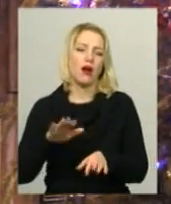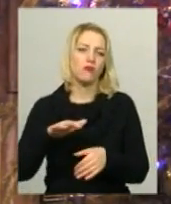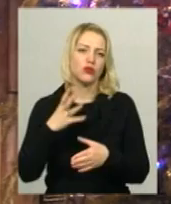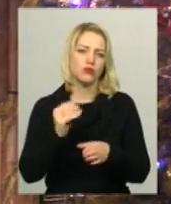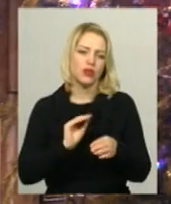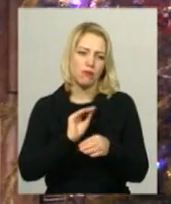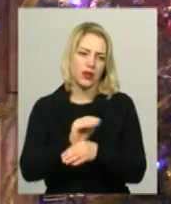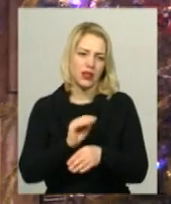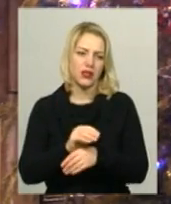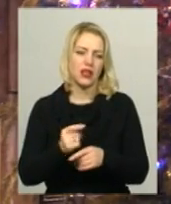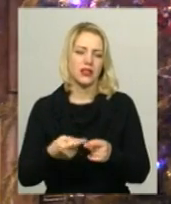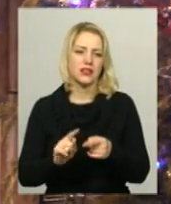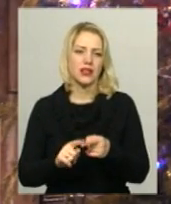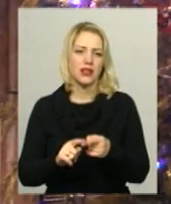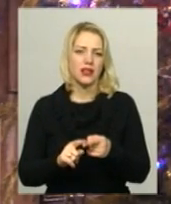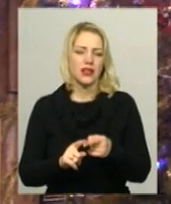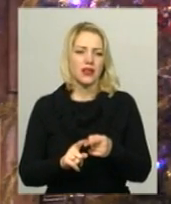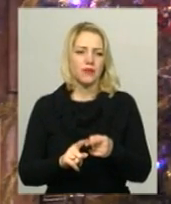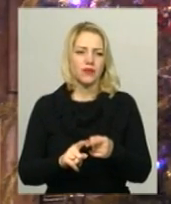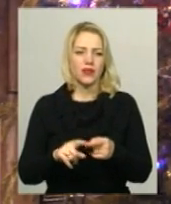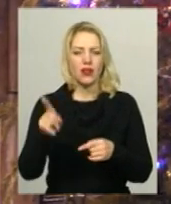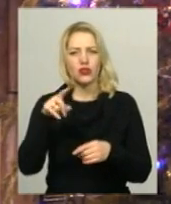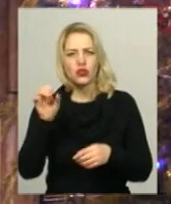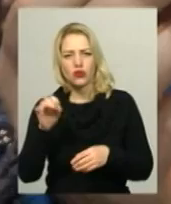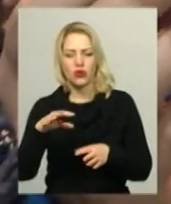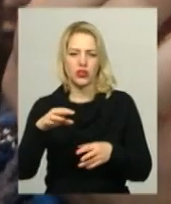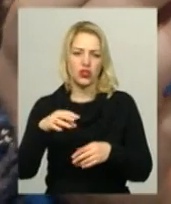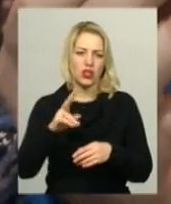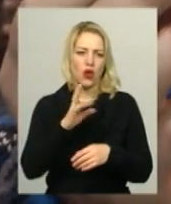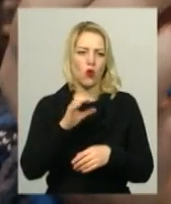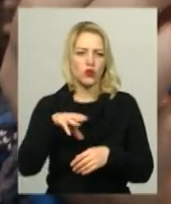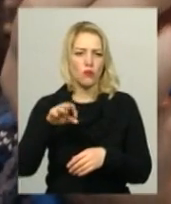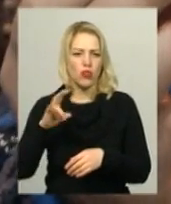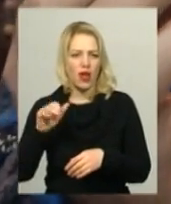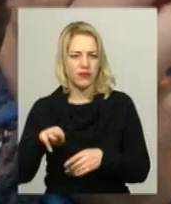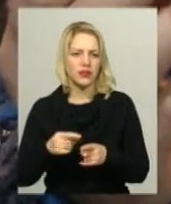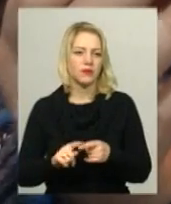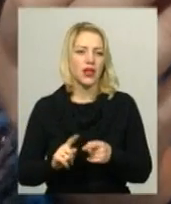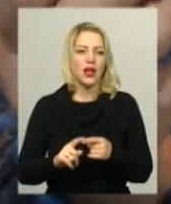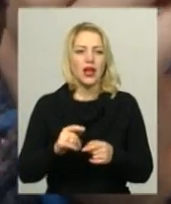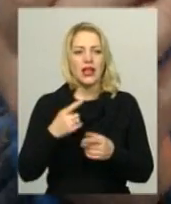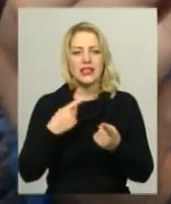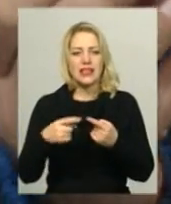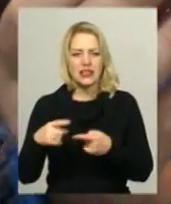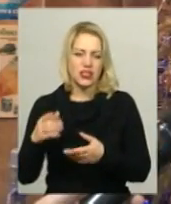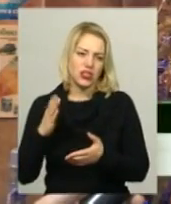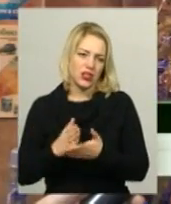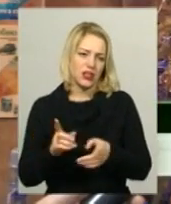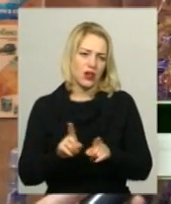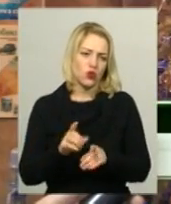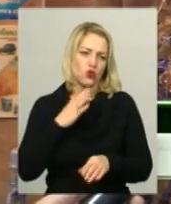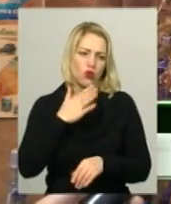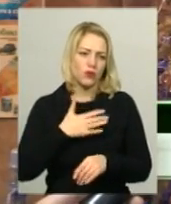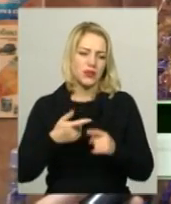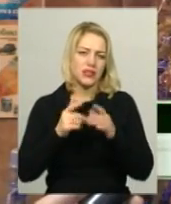приєдналися вже ріпки, сонечка, космонавтики. Серед усіх іграшок Ігор Байдак має і найулюбленіші. Оці